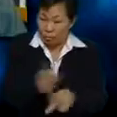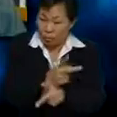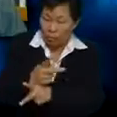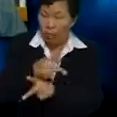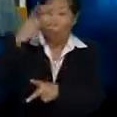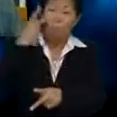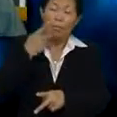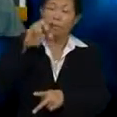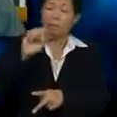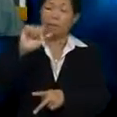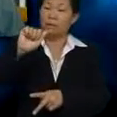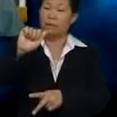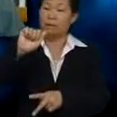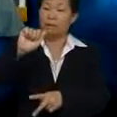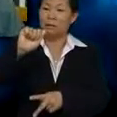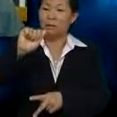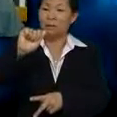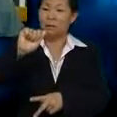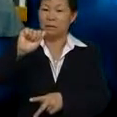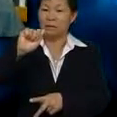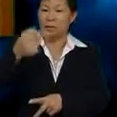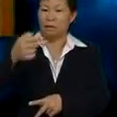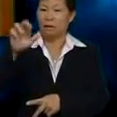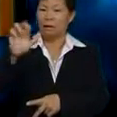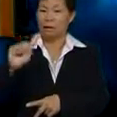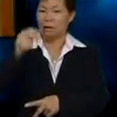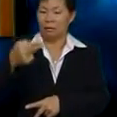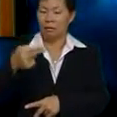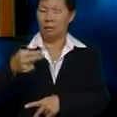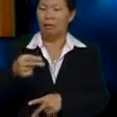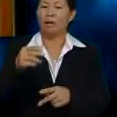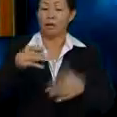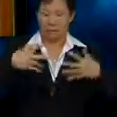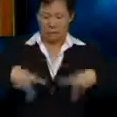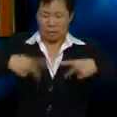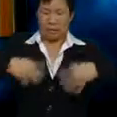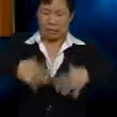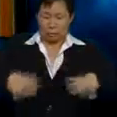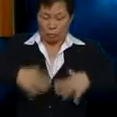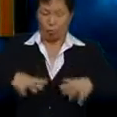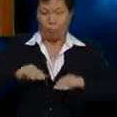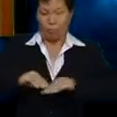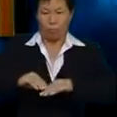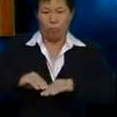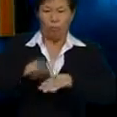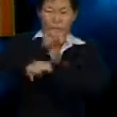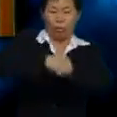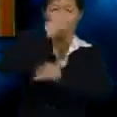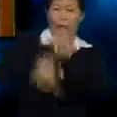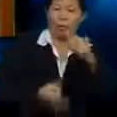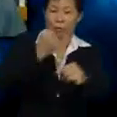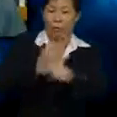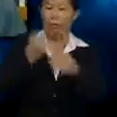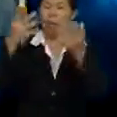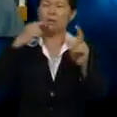Butik sekarang ni Dah melangkah ke taraf Antarabangsa Banyak Order daripada